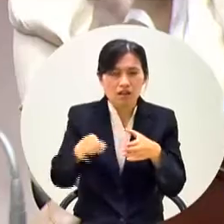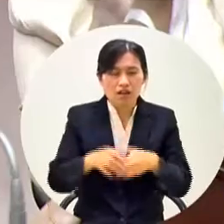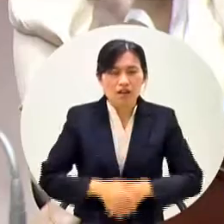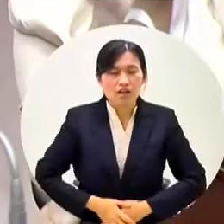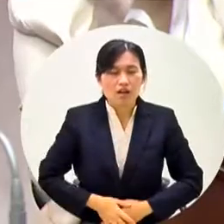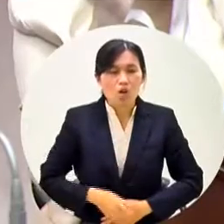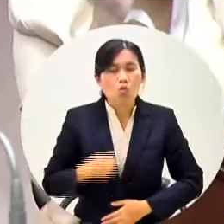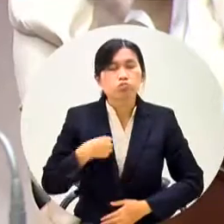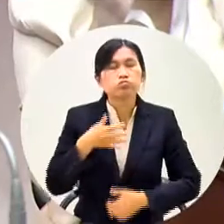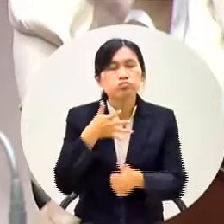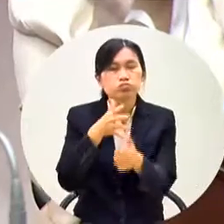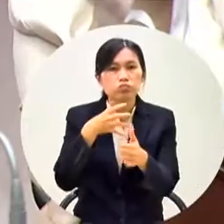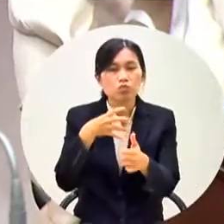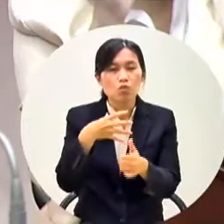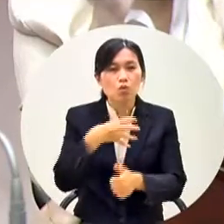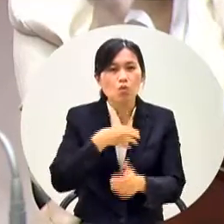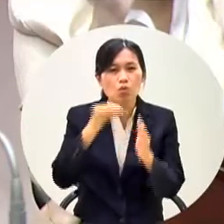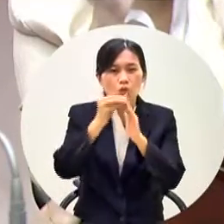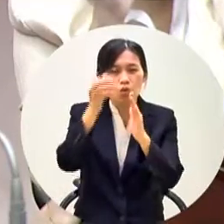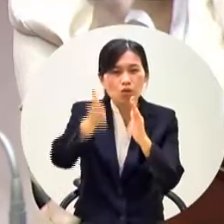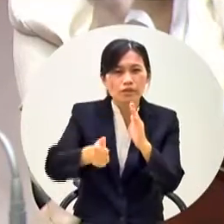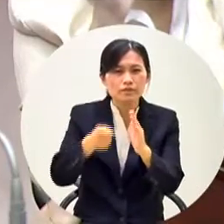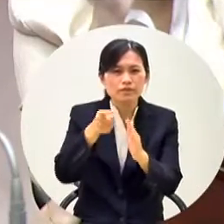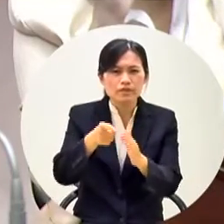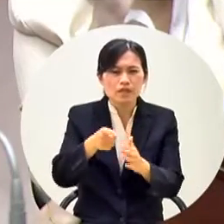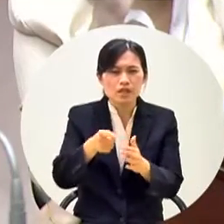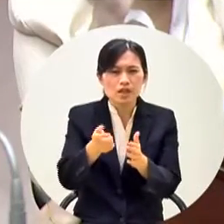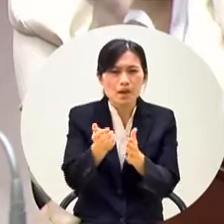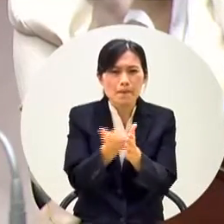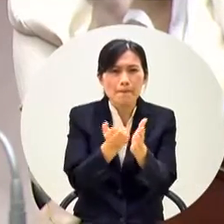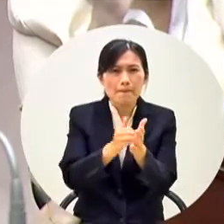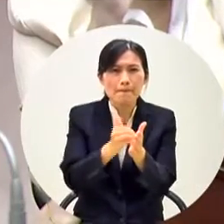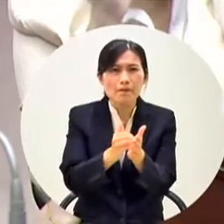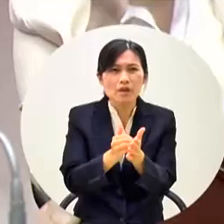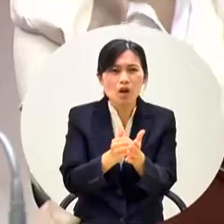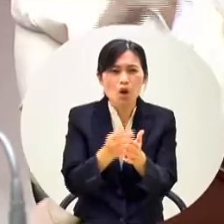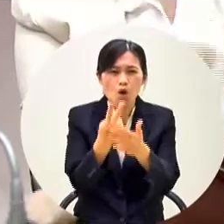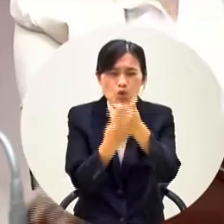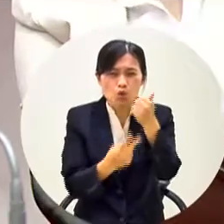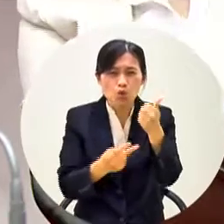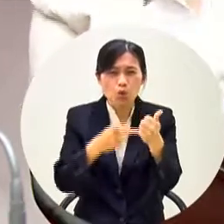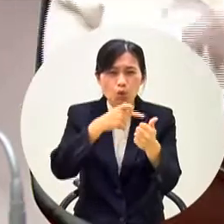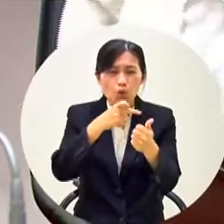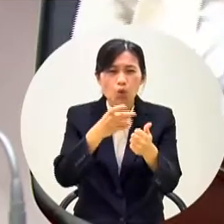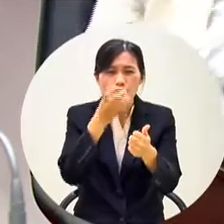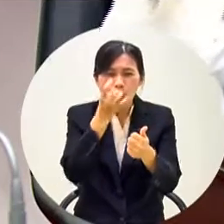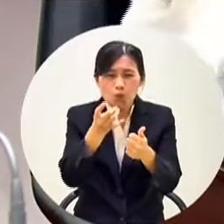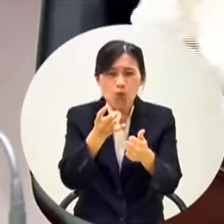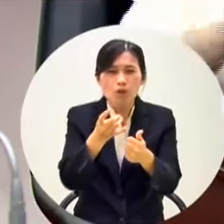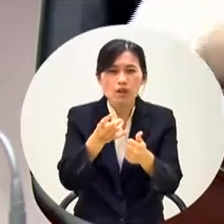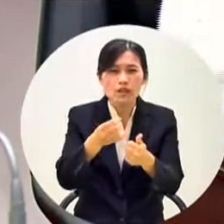你這個編了一個雙語實驗教室的這個課程的學校計畫